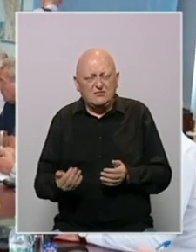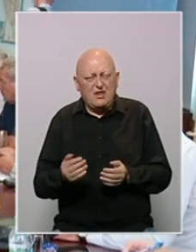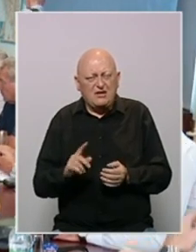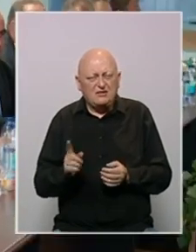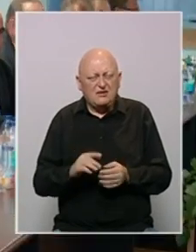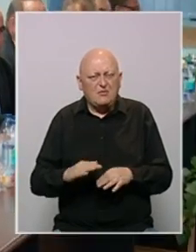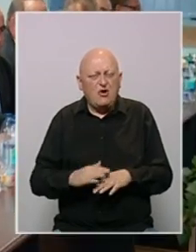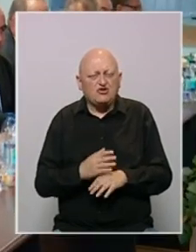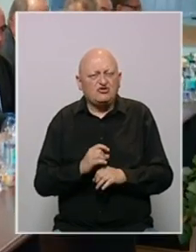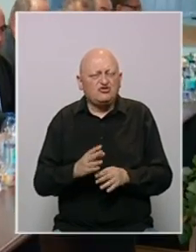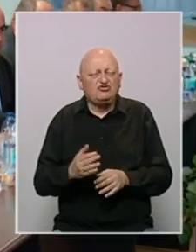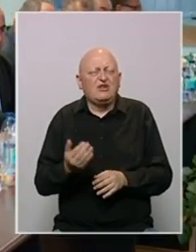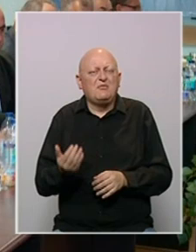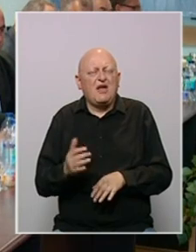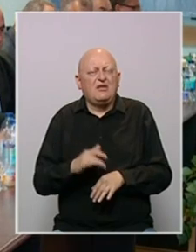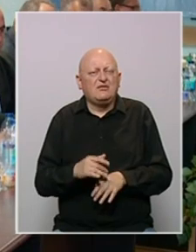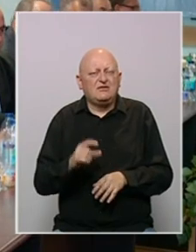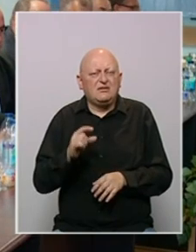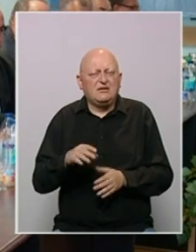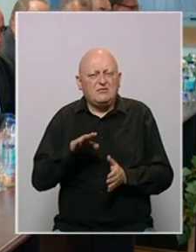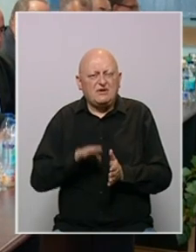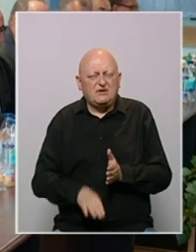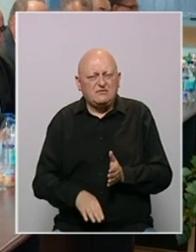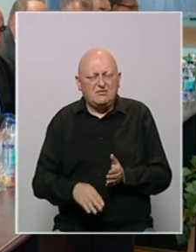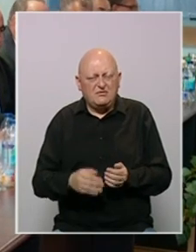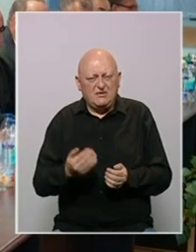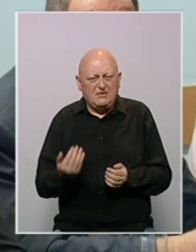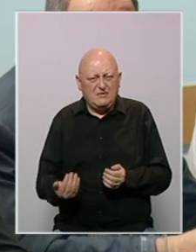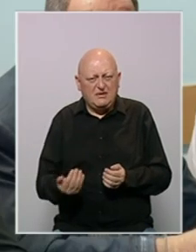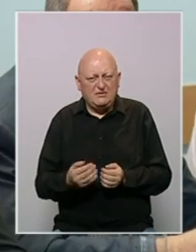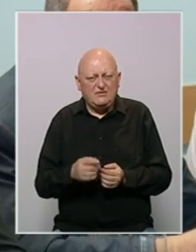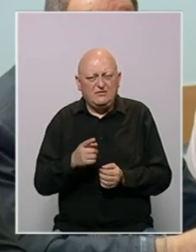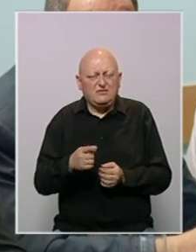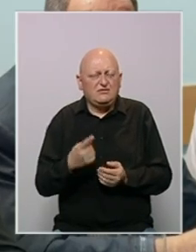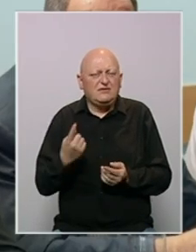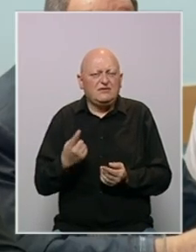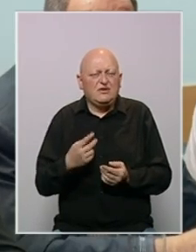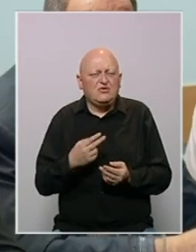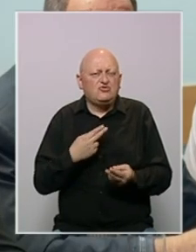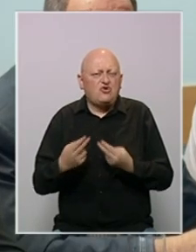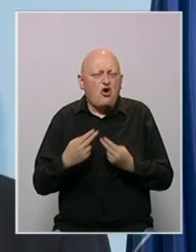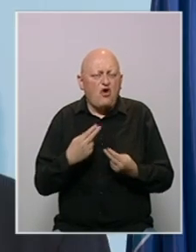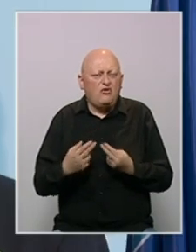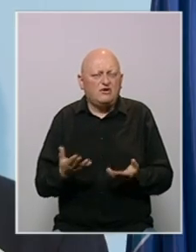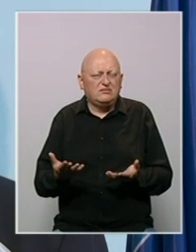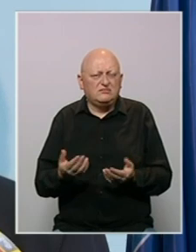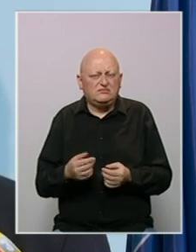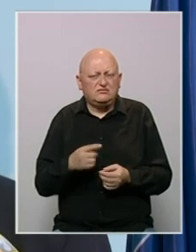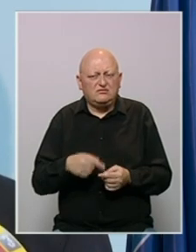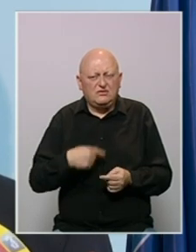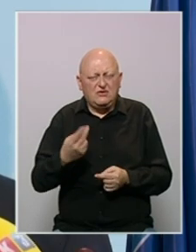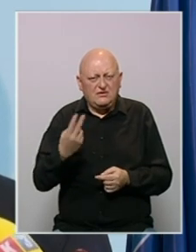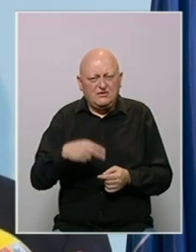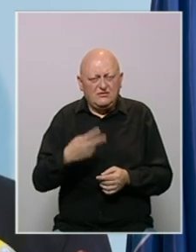osjetili ništa na plate, zato što su debelo ispod najniže plate. Tako da ovo je jedno kompromisno rješenje. U toku